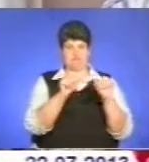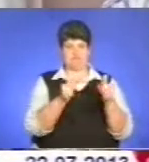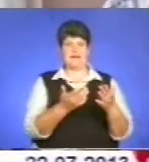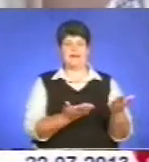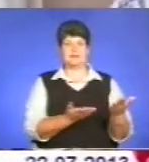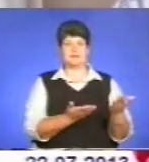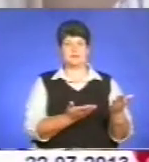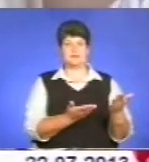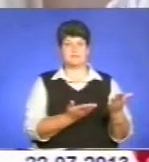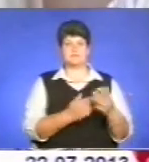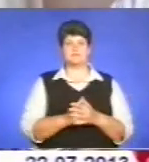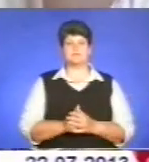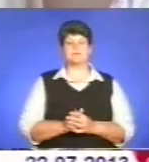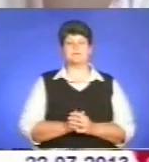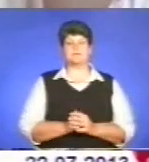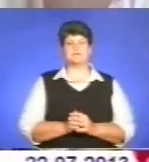мене, так би на вас,